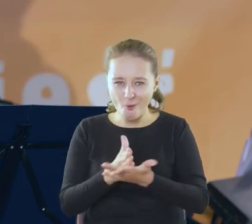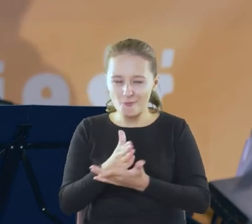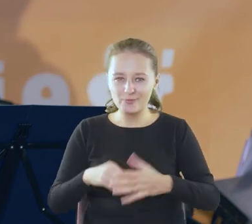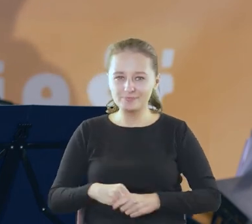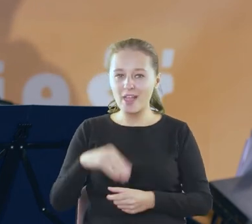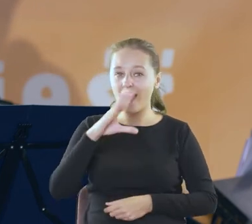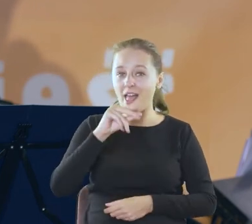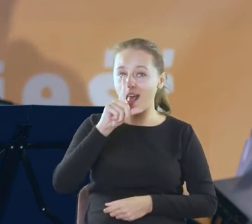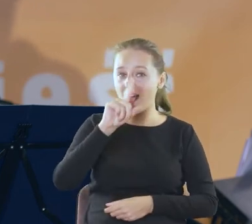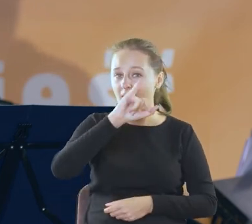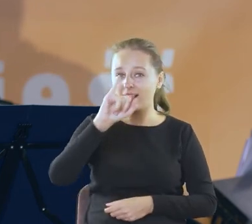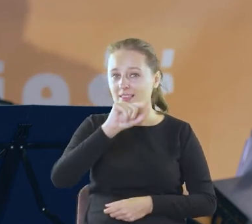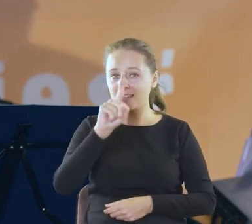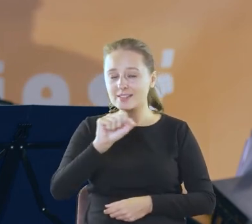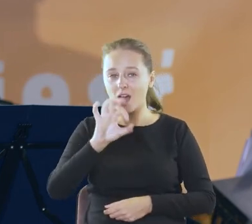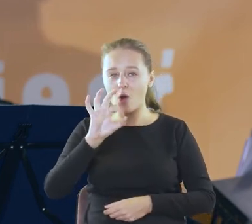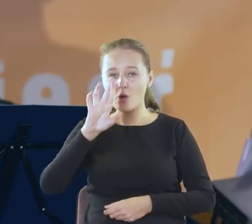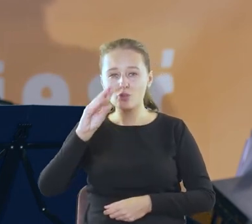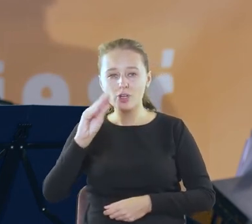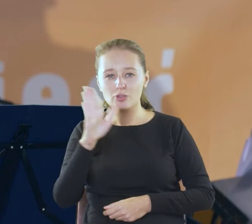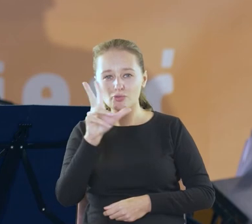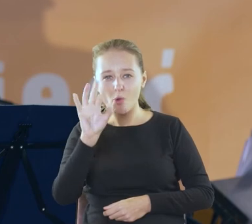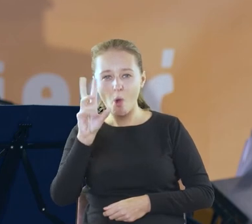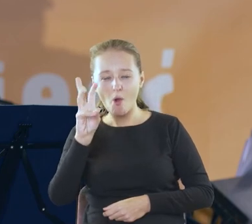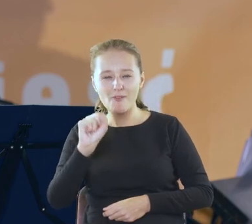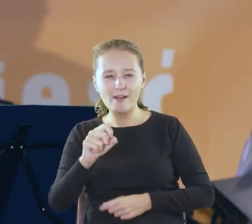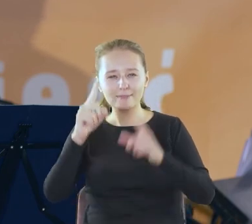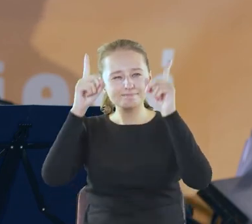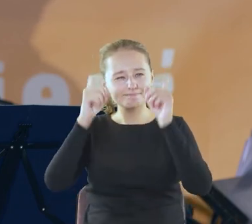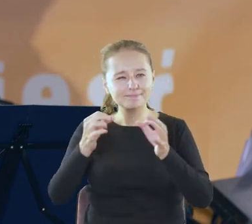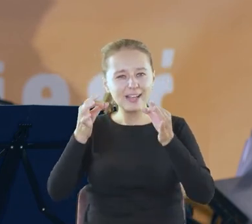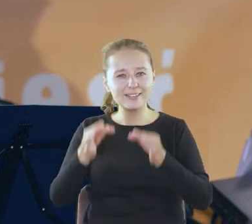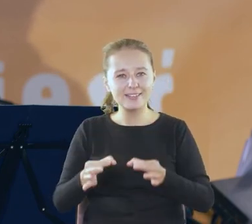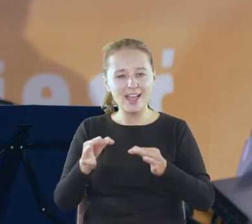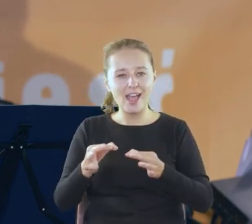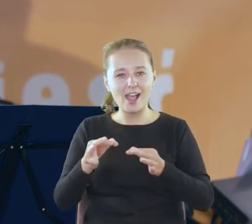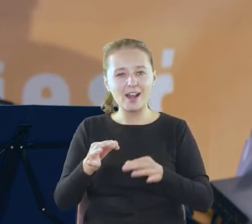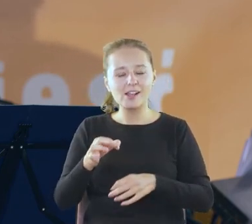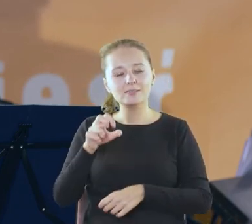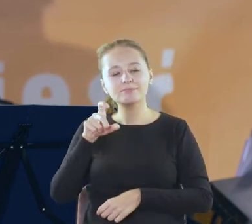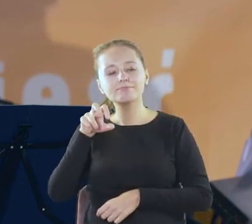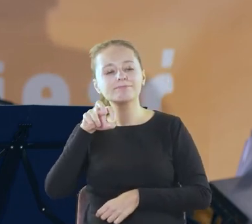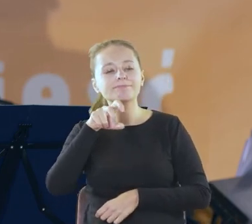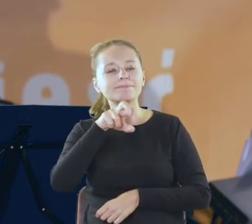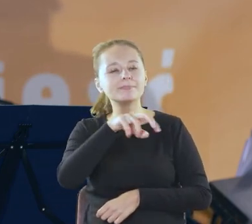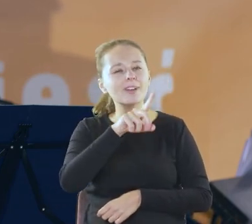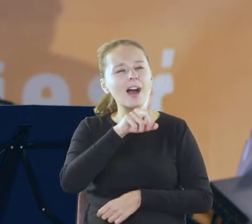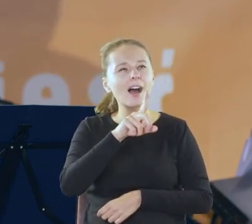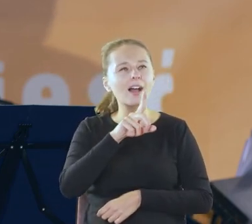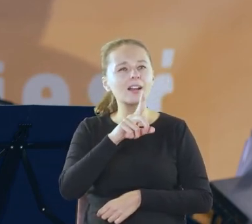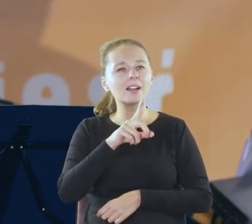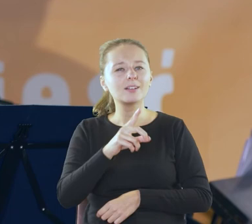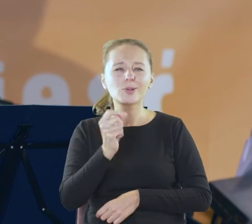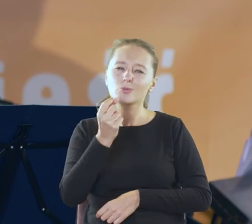Orzeszkowa zaczyna teraz już nie tylko iść ale tak jakby